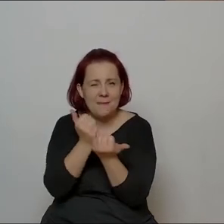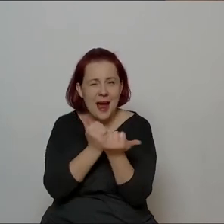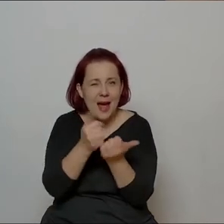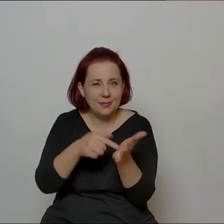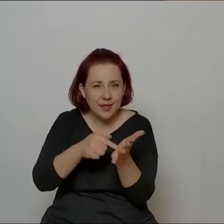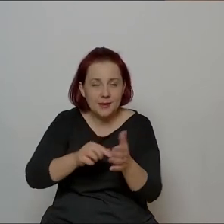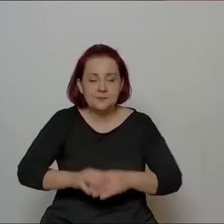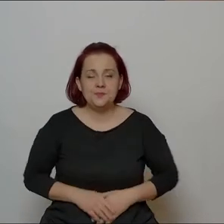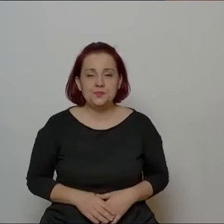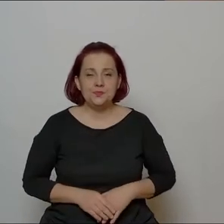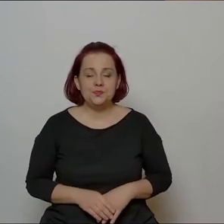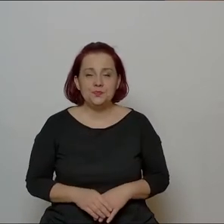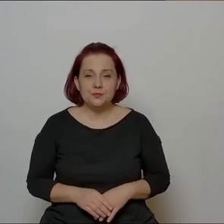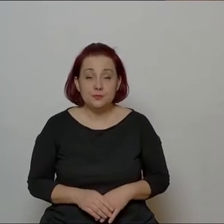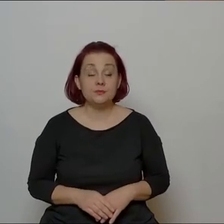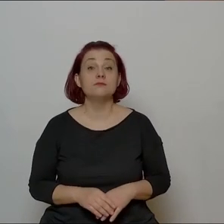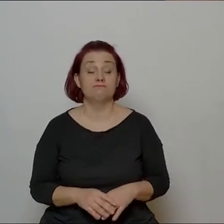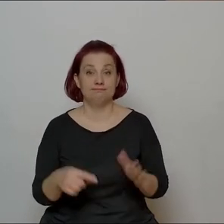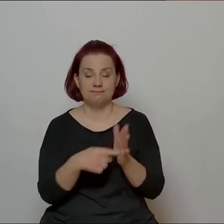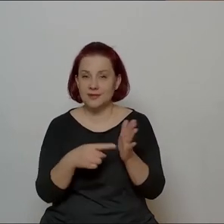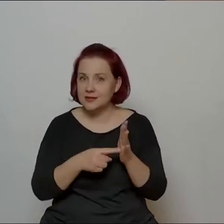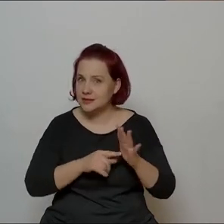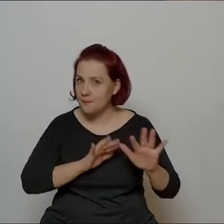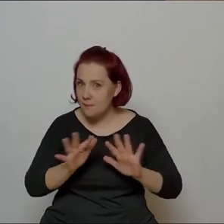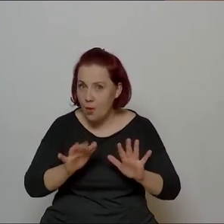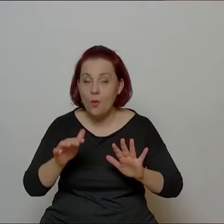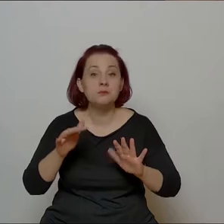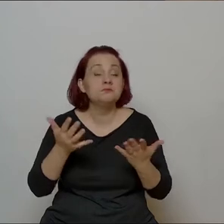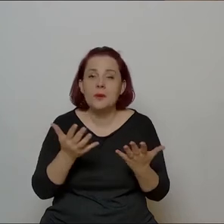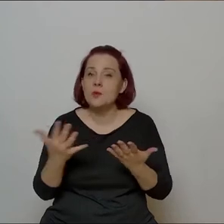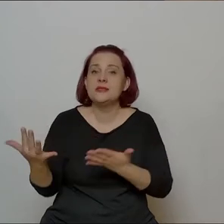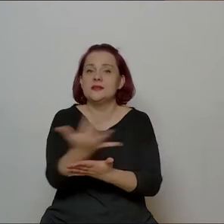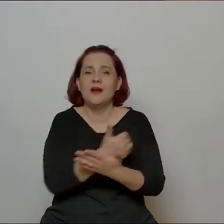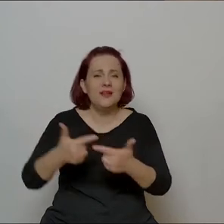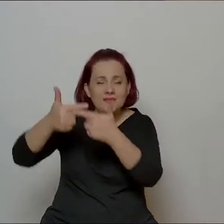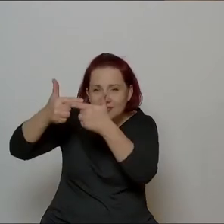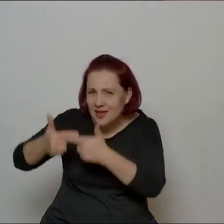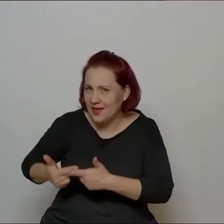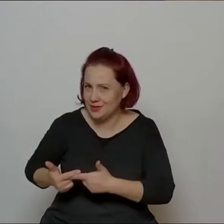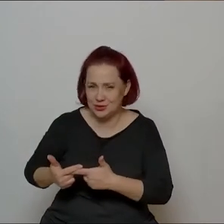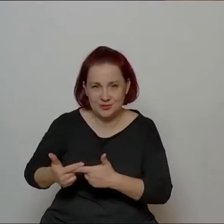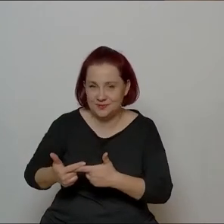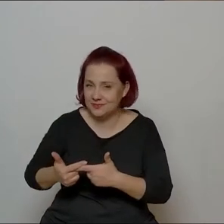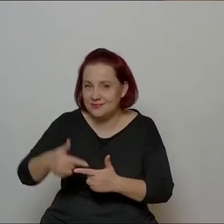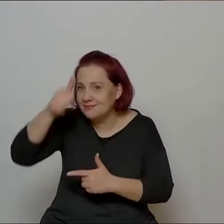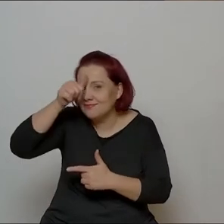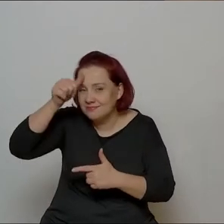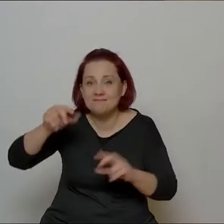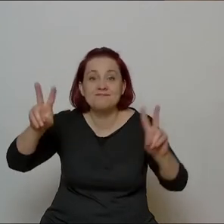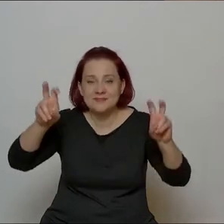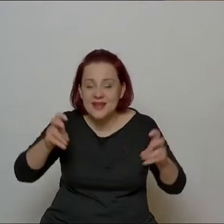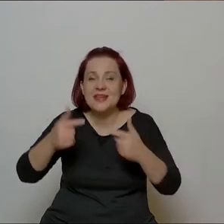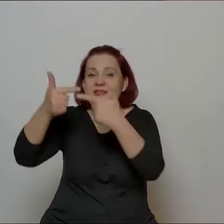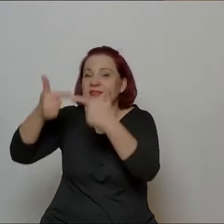dzienniki, prawda? A w ten sposób były zebrane wiersze, to się nawet nazywało wiersze zebrane